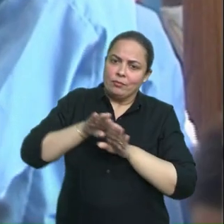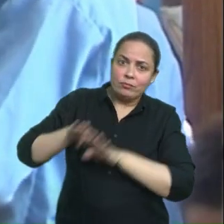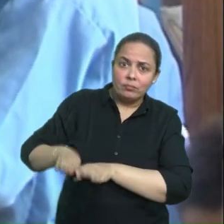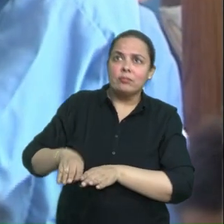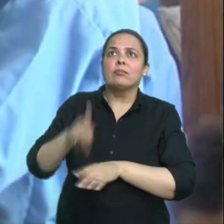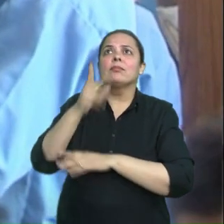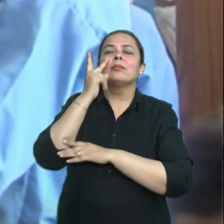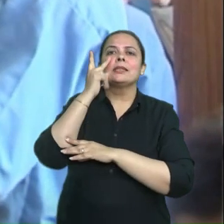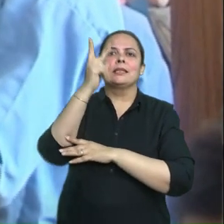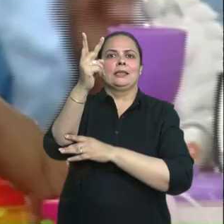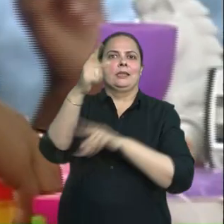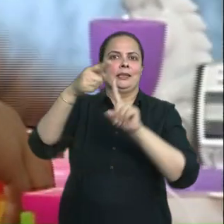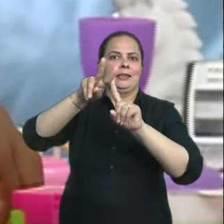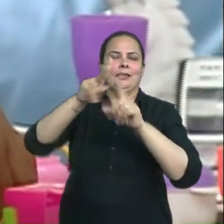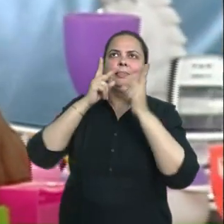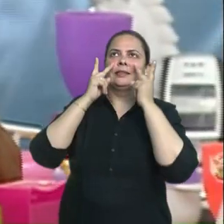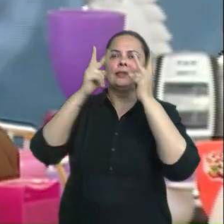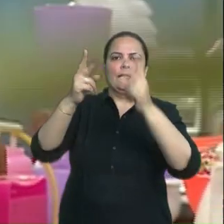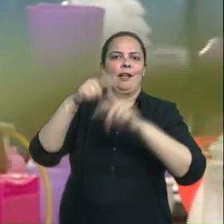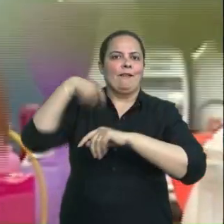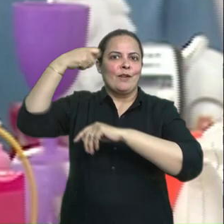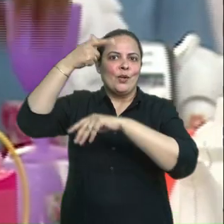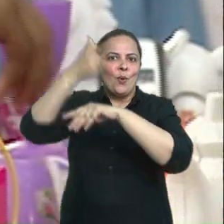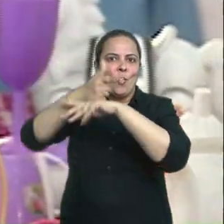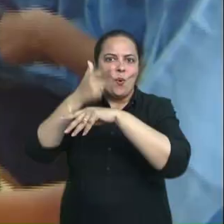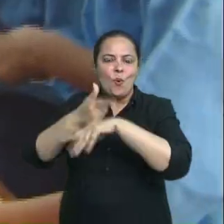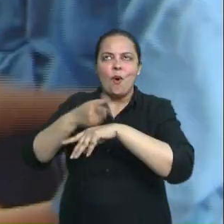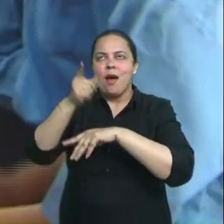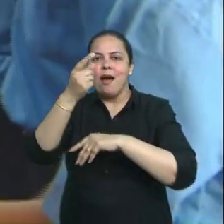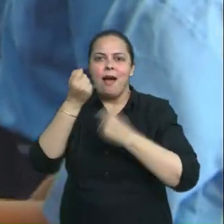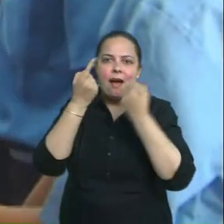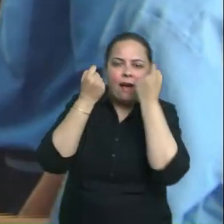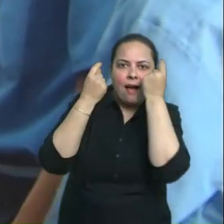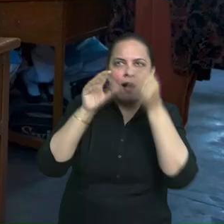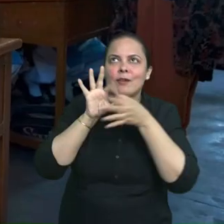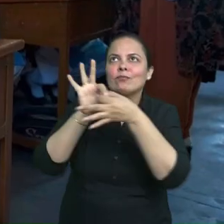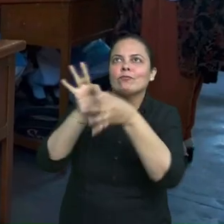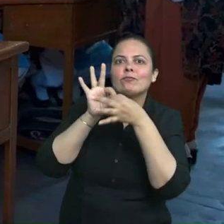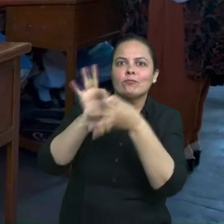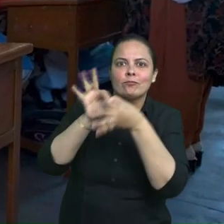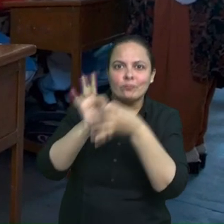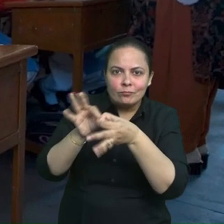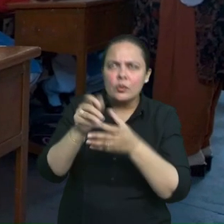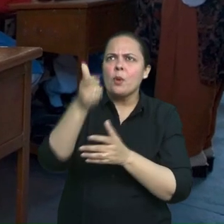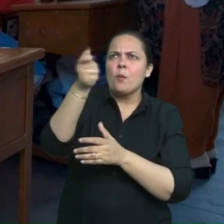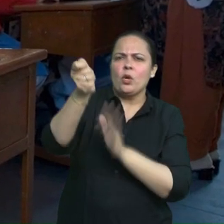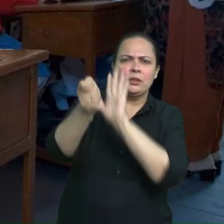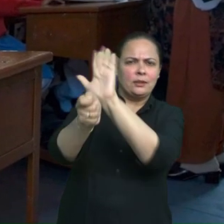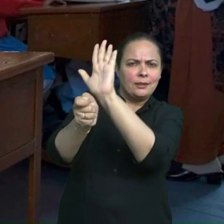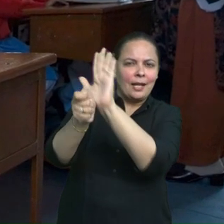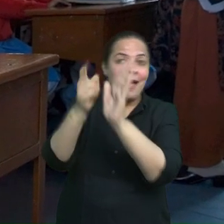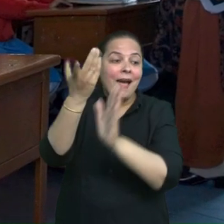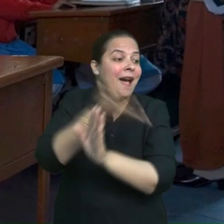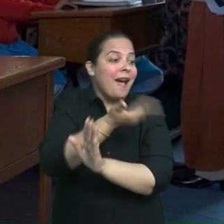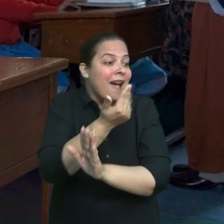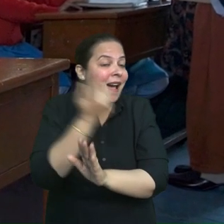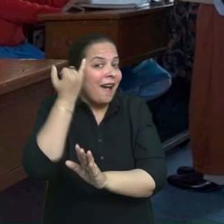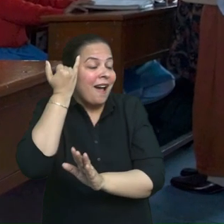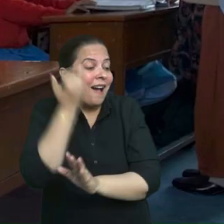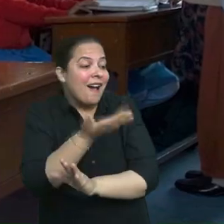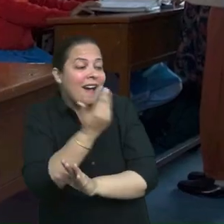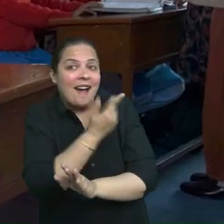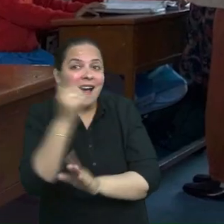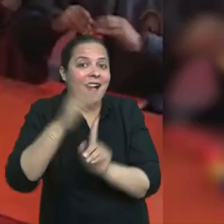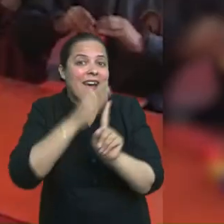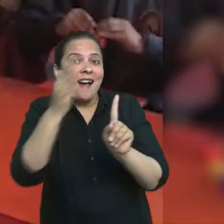जरूरत और क्षमता के अनुसार इन वीडियो में दिये गए क्रिया कलापों को उनकी क्षमता और रोची के अनुसार इन में परिवर्तन कर